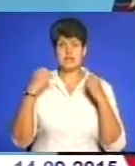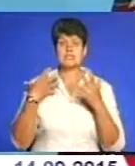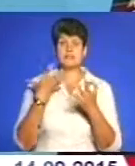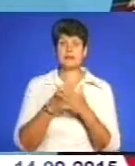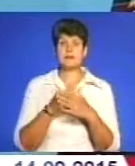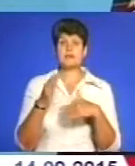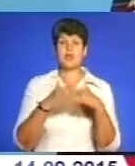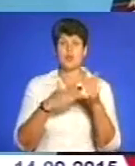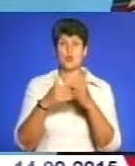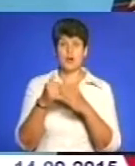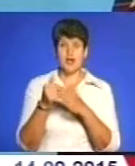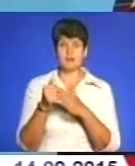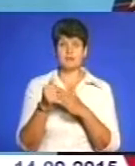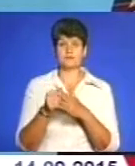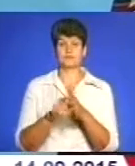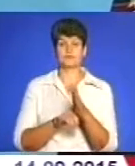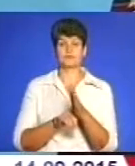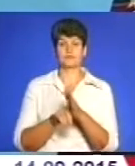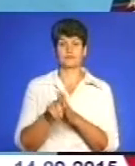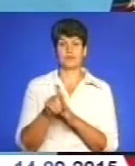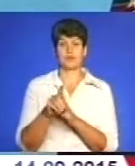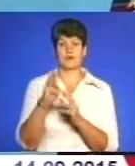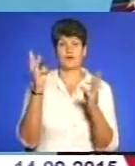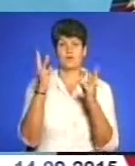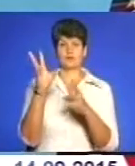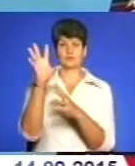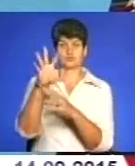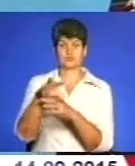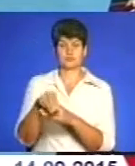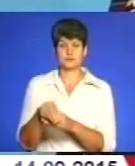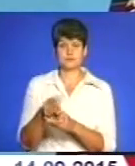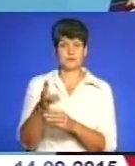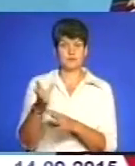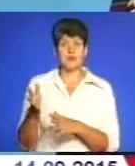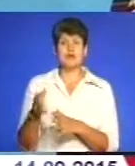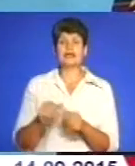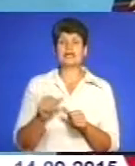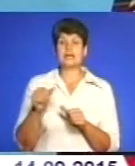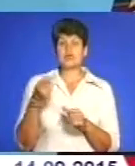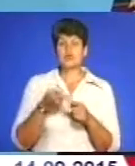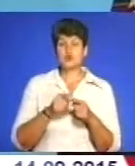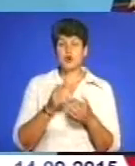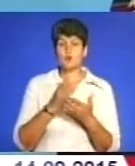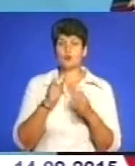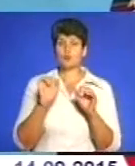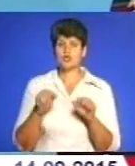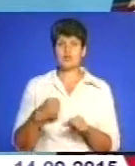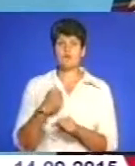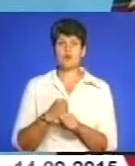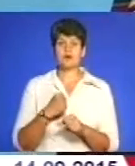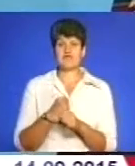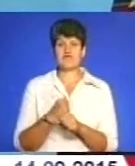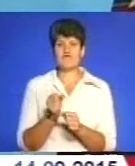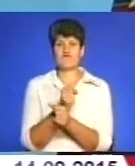руками запустити вогнегасник і погасити відкрите вогнище. Крім цього, мають можливість попрацювати з